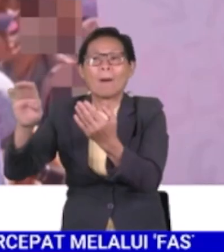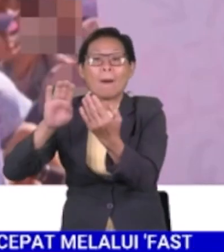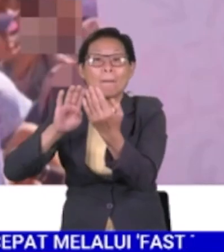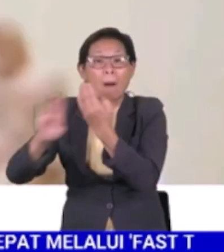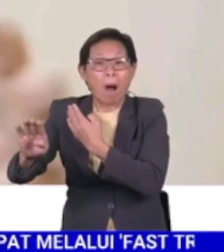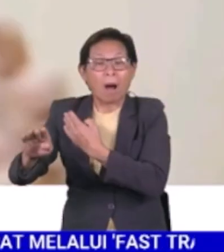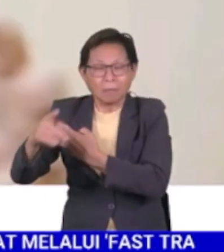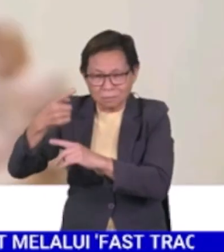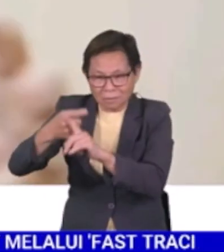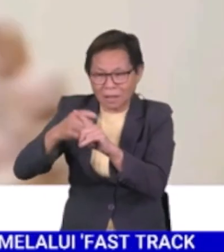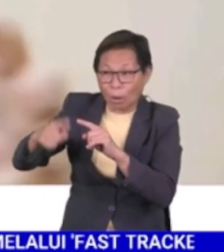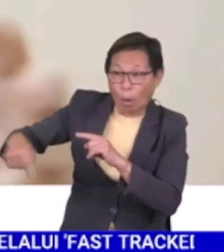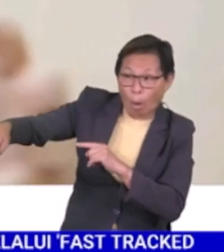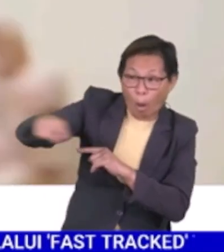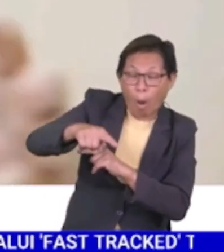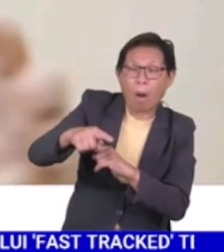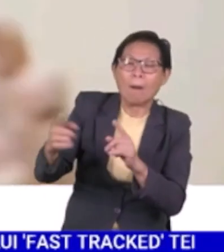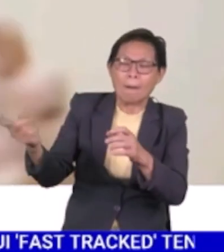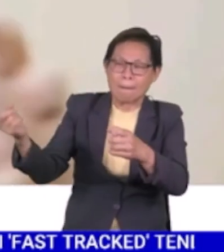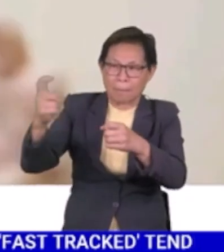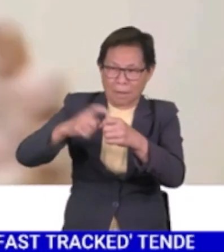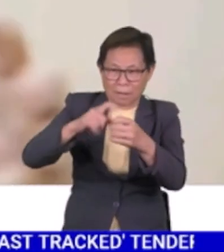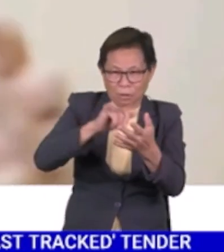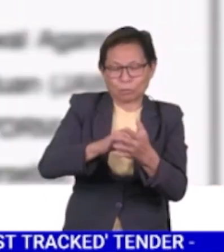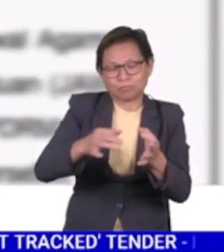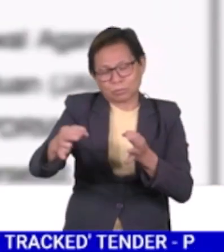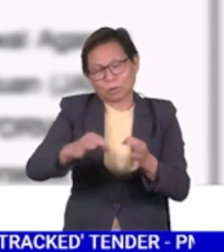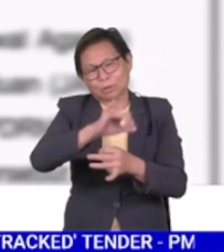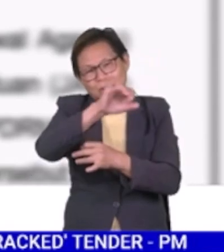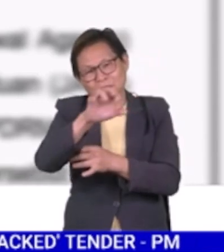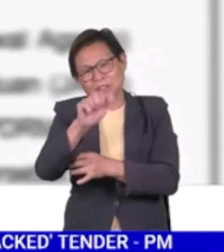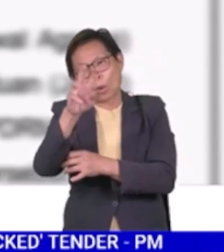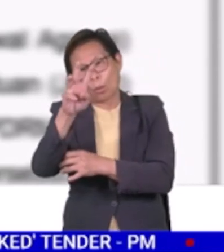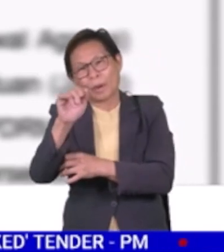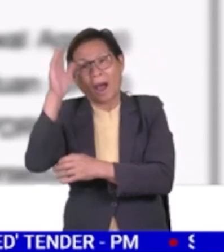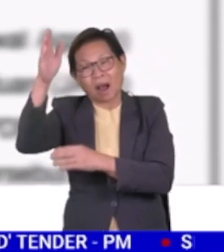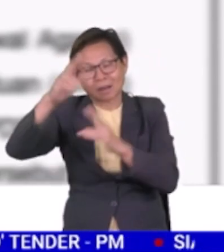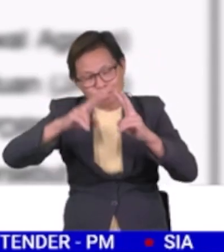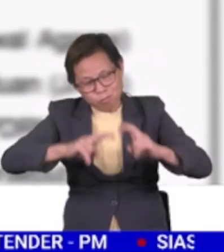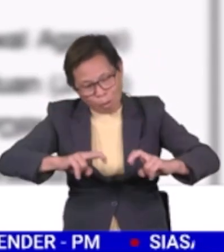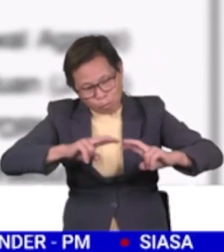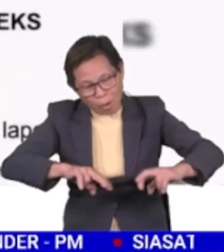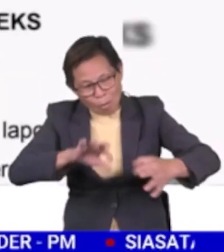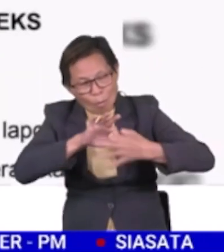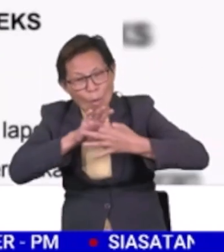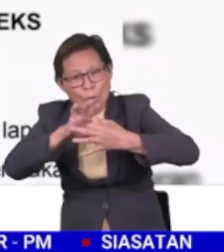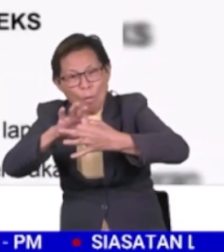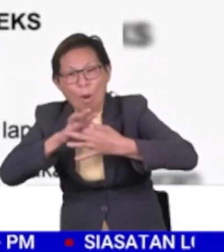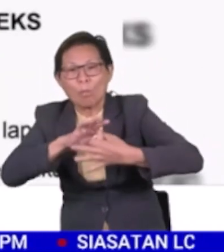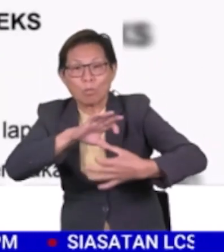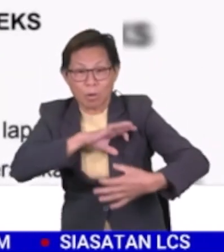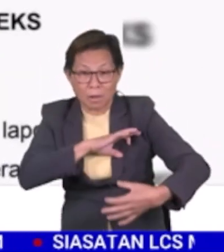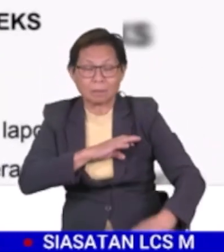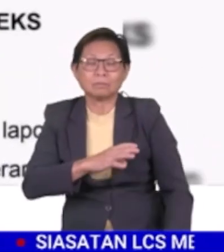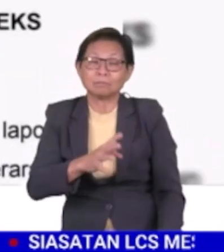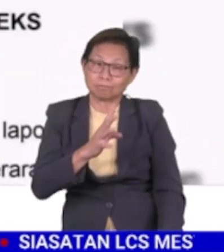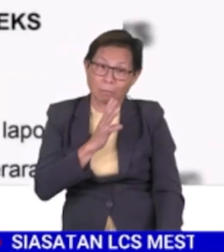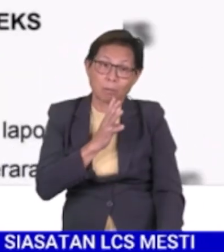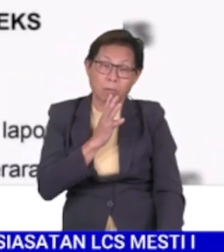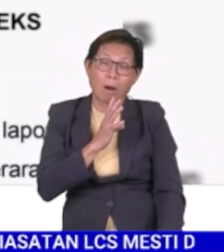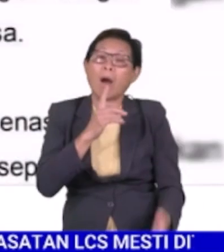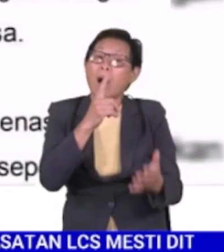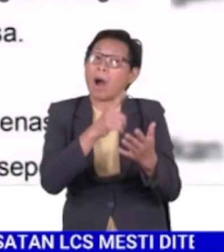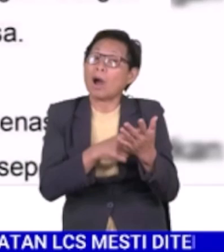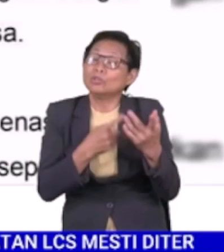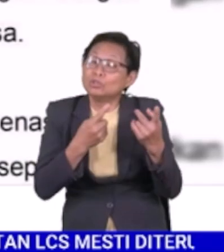daripada orang ramai berhubung perkara itu. Jelas beliau, Jawi akan melakukan siasatan dengan kerjasama polis. Beliau turut menegaskan